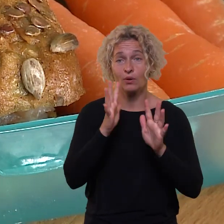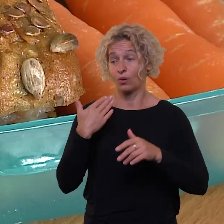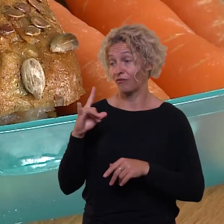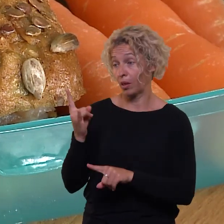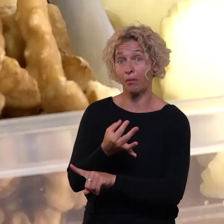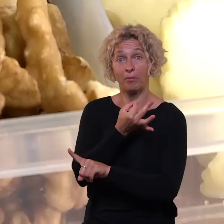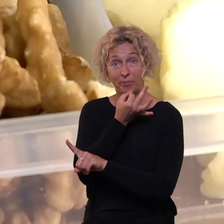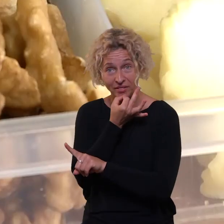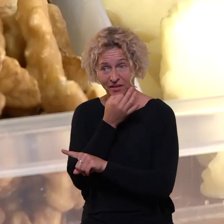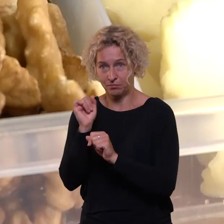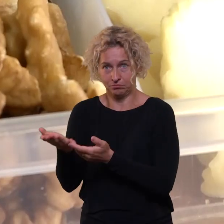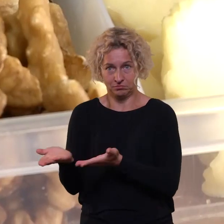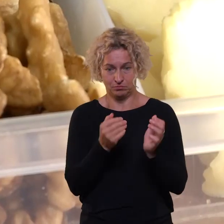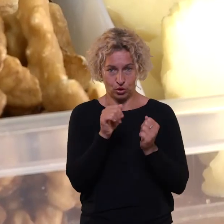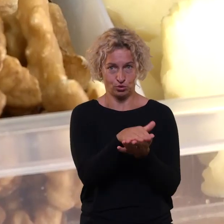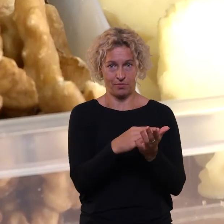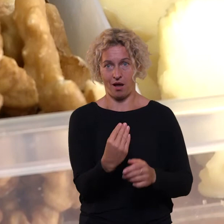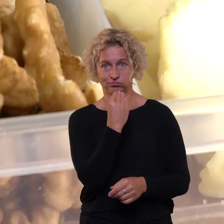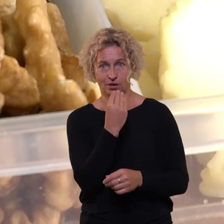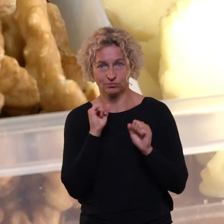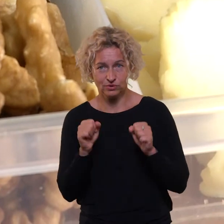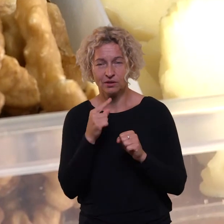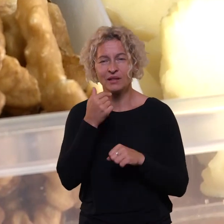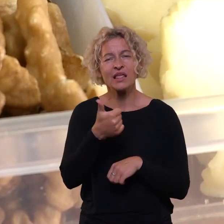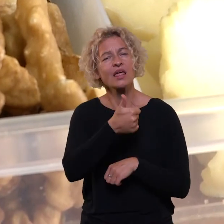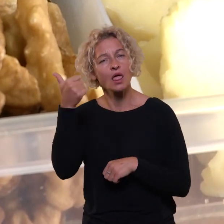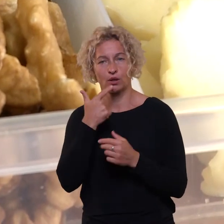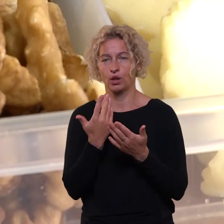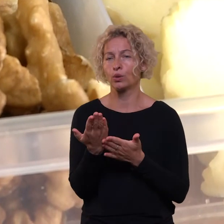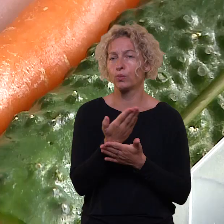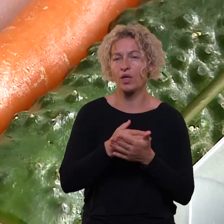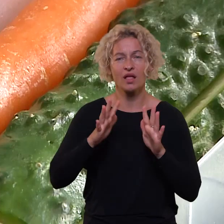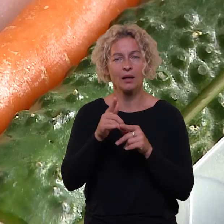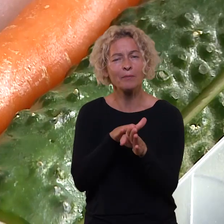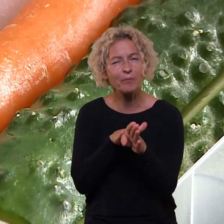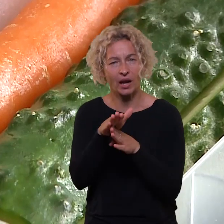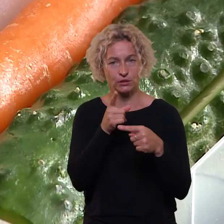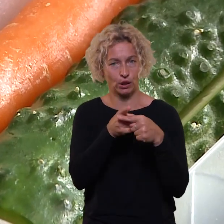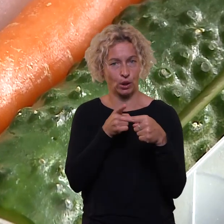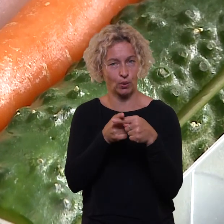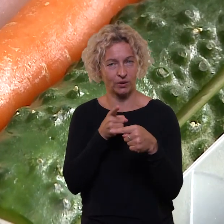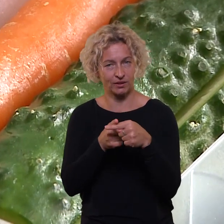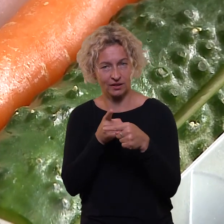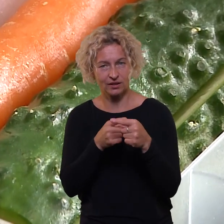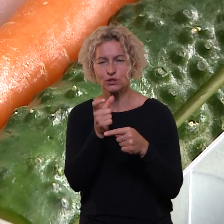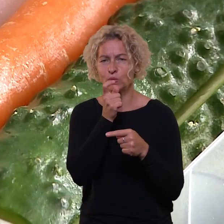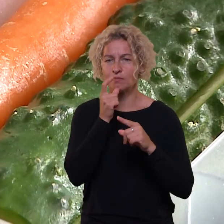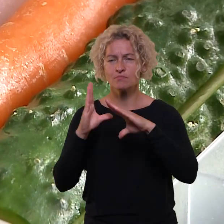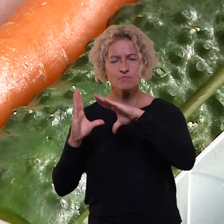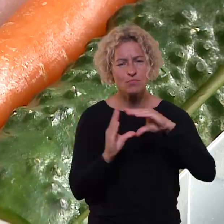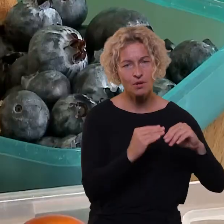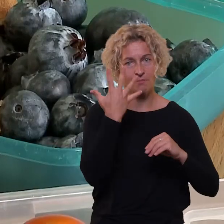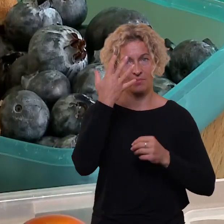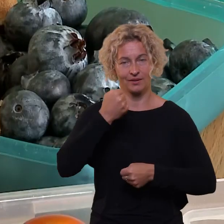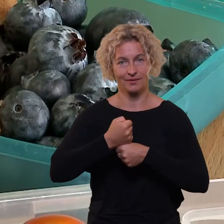jei jūsų vaikas juos tikrai mėgsta. Tik šiuo atveju rekomenduojama rinktis pilno grūdo duoną, kurioje cukrus kiekis būtų nedaugiaugi 5